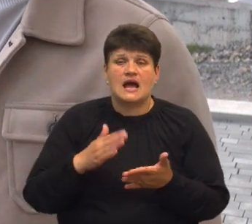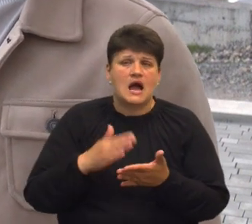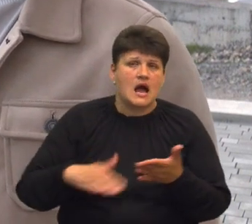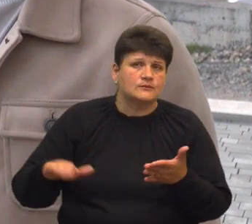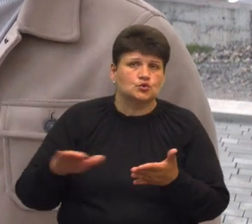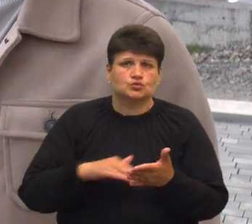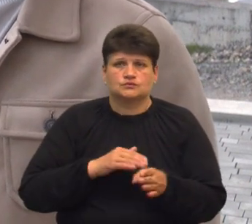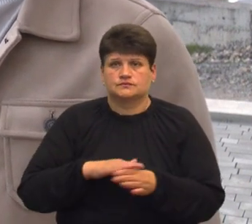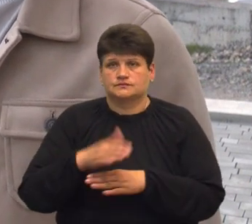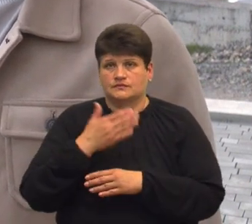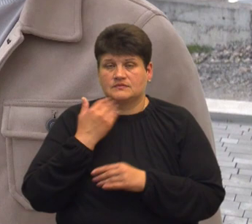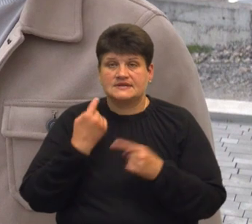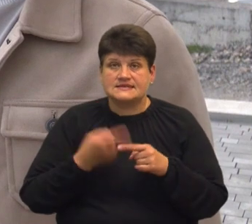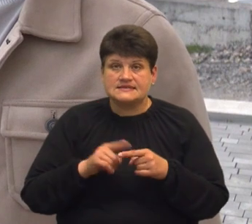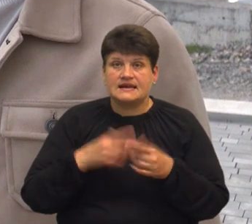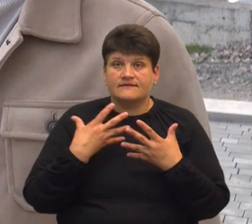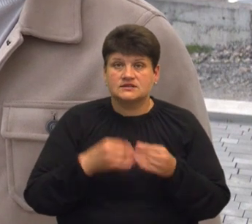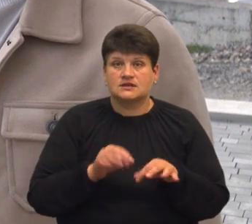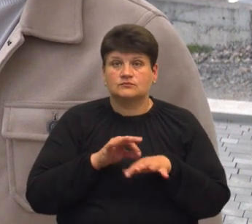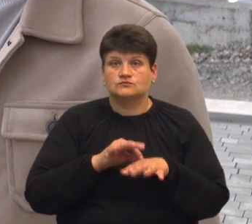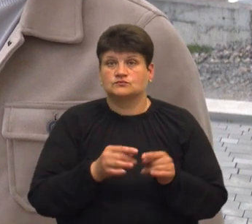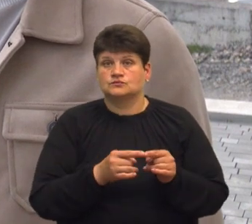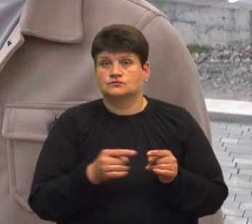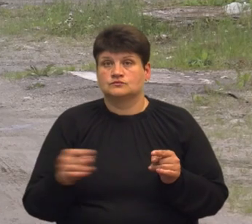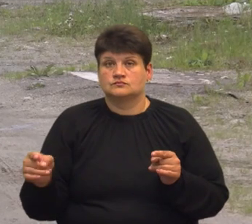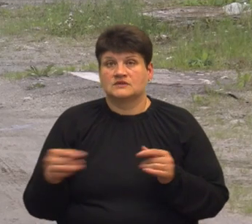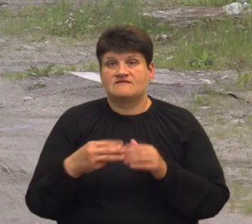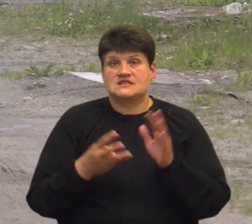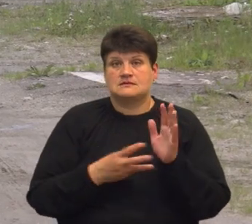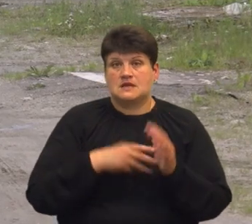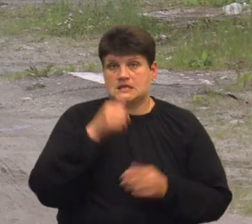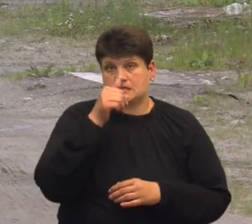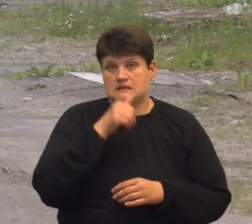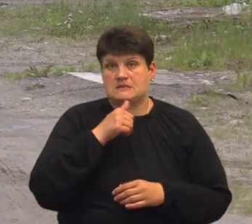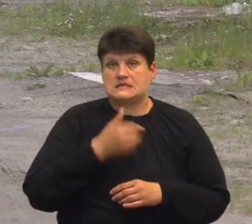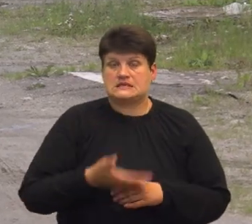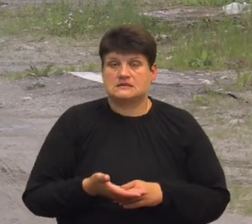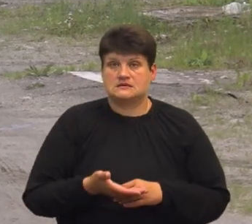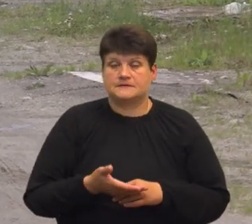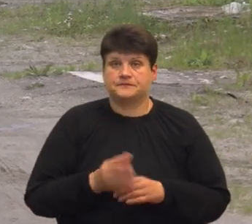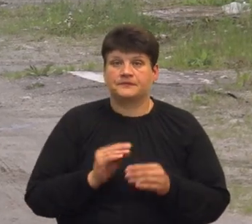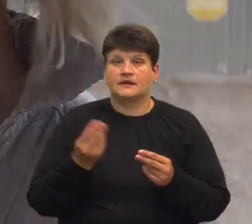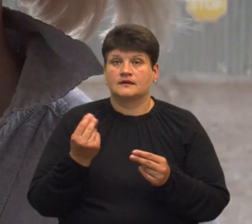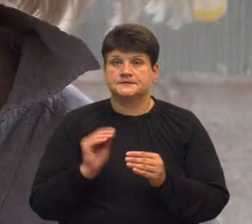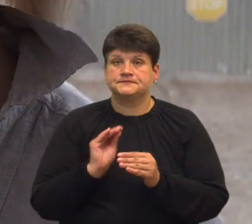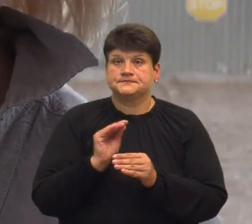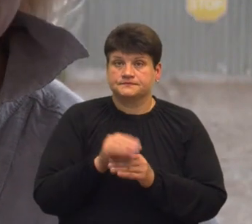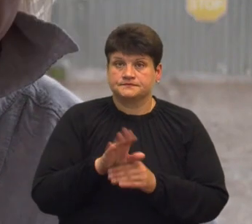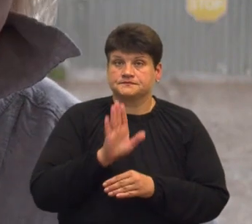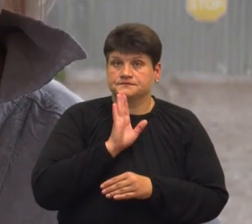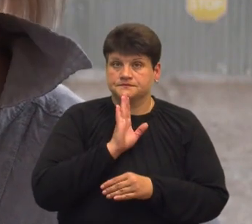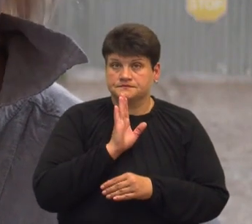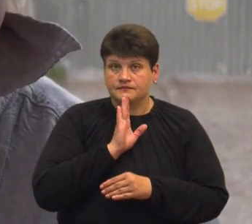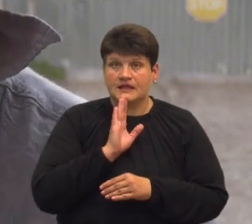виконуються. Це вже відбувається на протязі, не знаю, місяці 18-ти. Інвесторка в будівництво на вулиці Тарнавського Вікторія